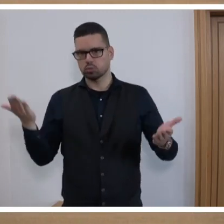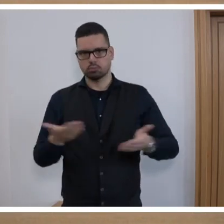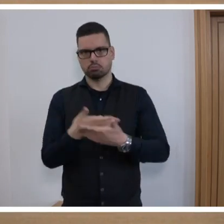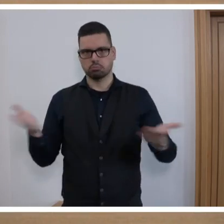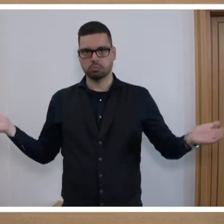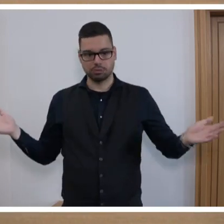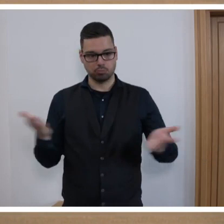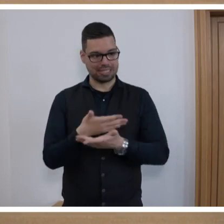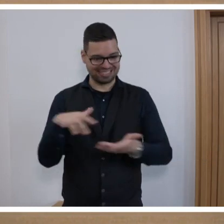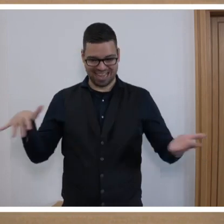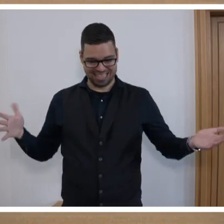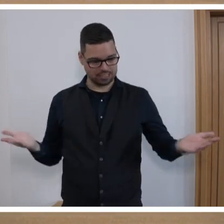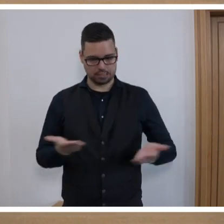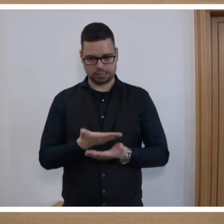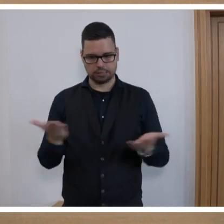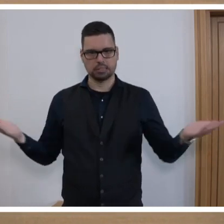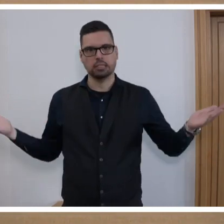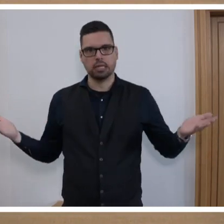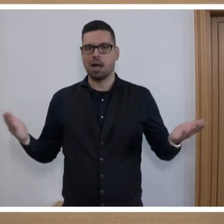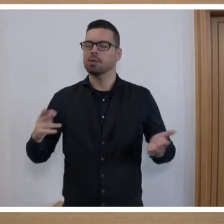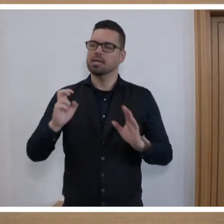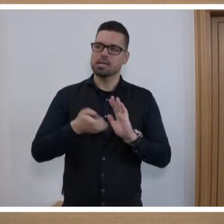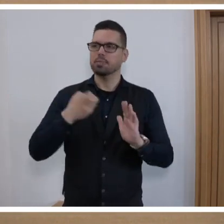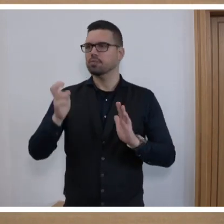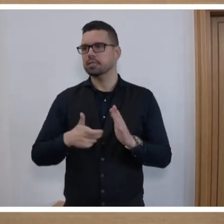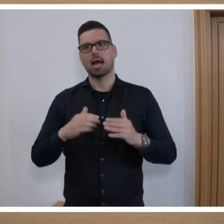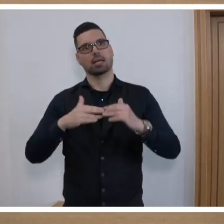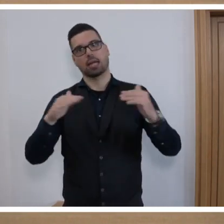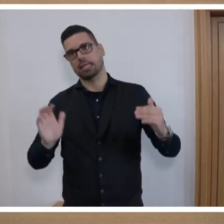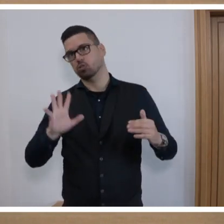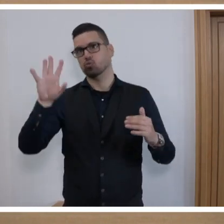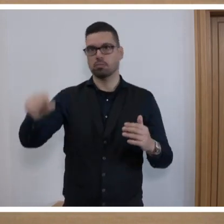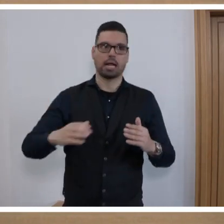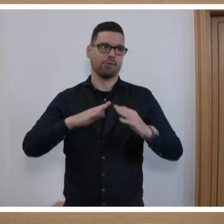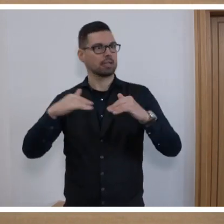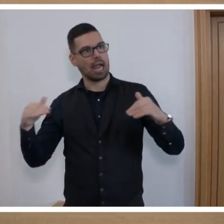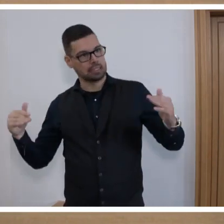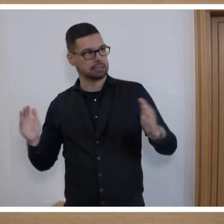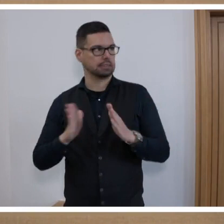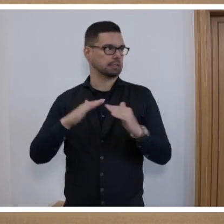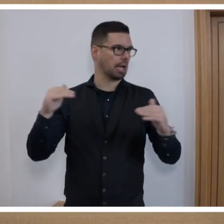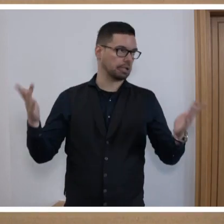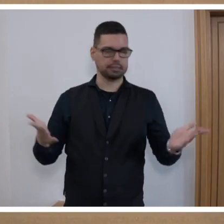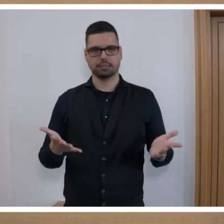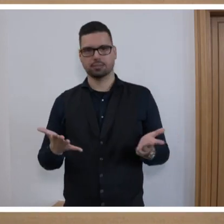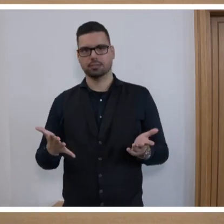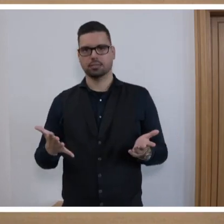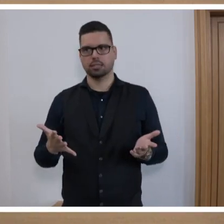ja nicht mehr da sind. Aber es kommt immer noch mal grenzübergreifend und so. Also wir wollten eigentlich nur